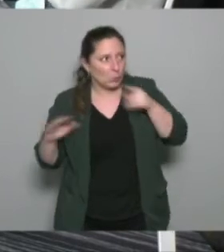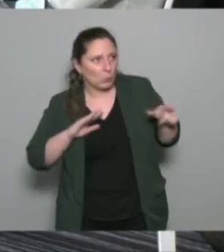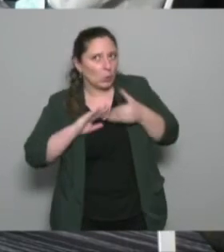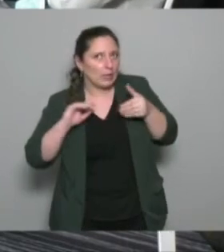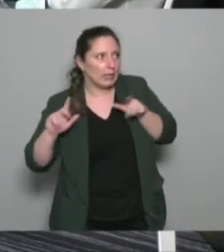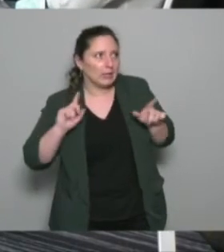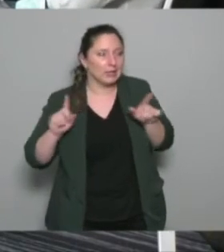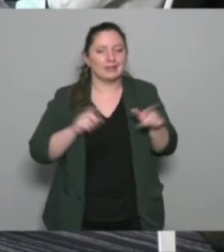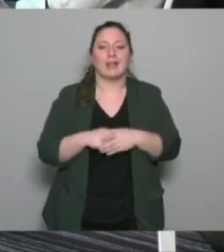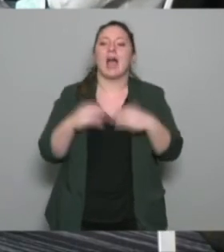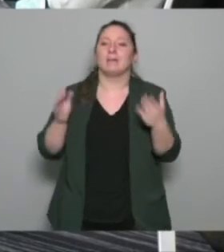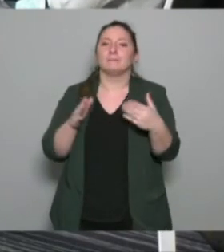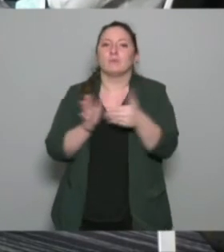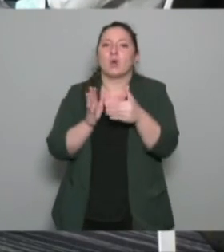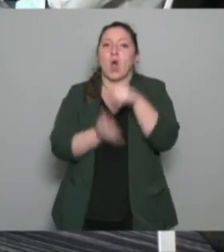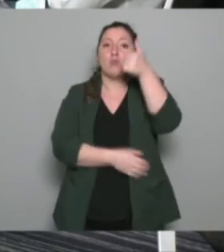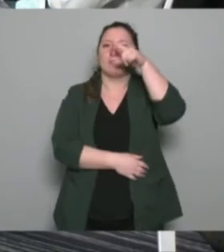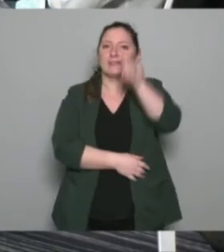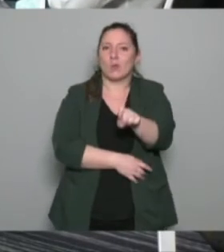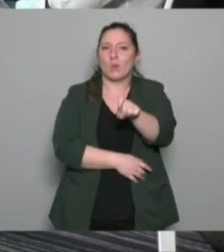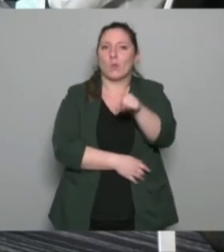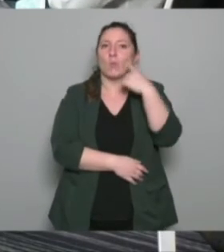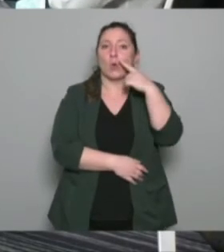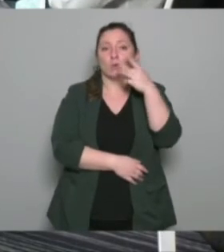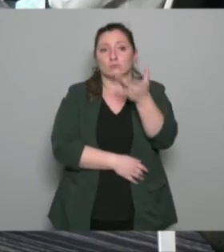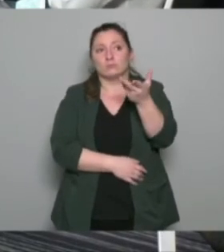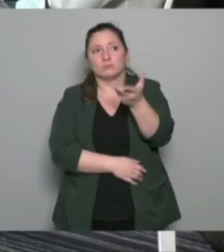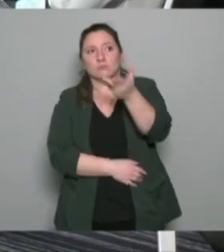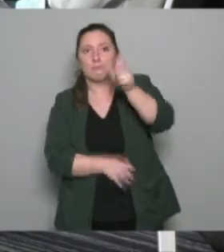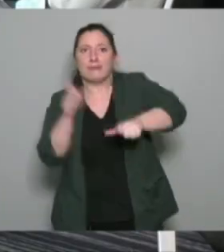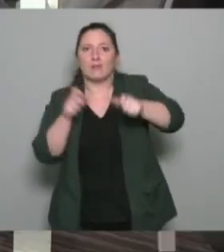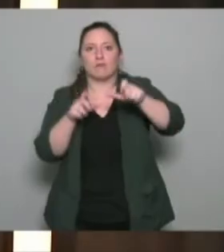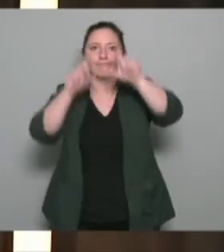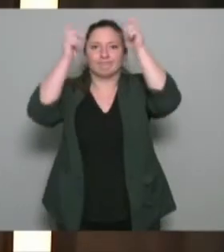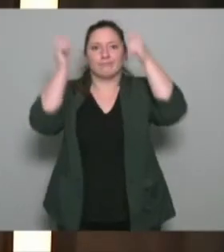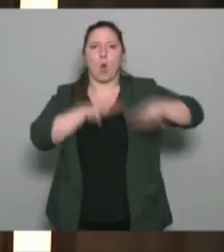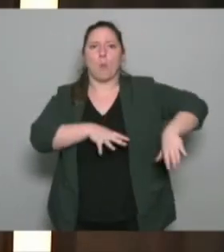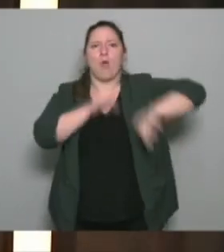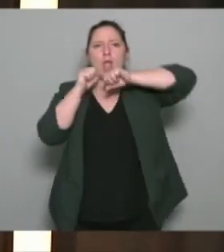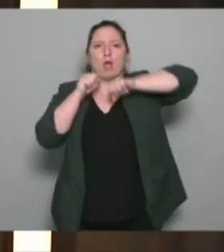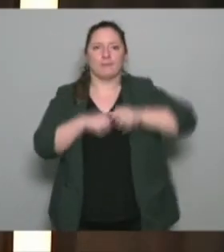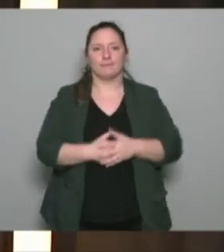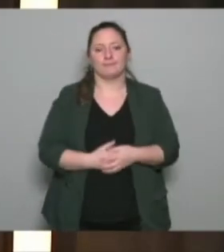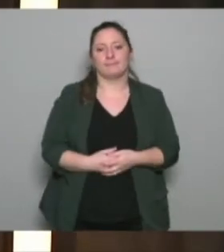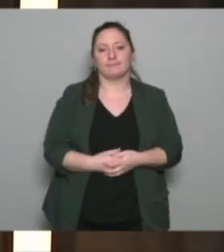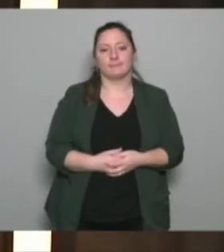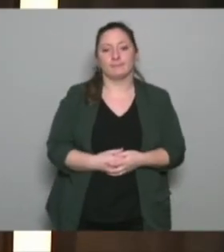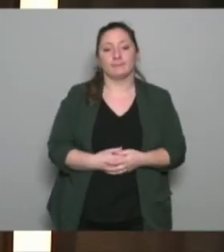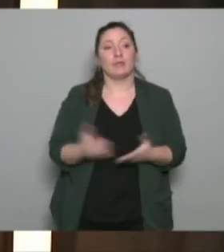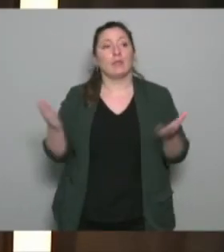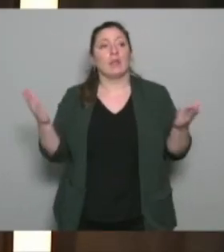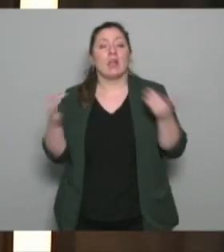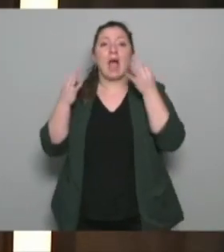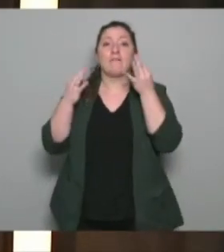Du coup j'ai une question pour tous les employeurs Est-ce que vous prenez en compte